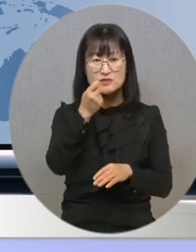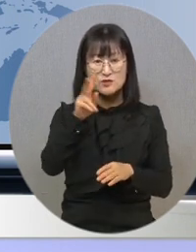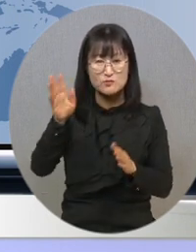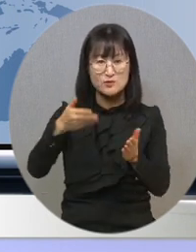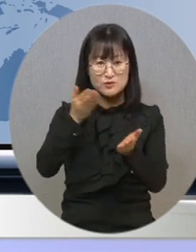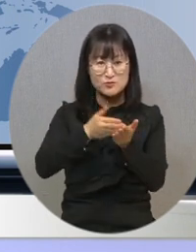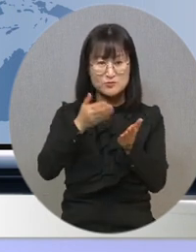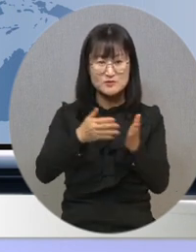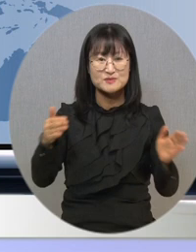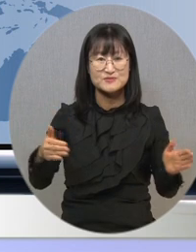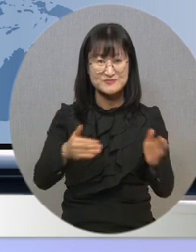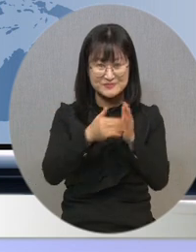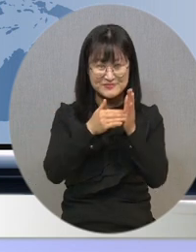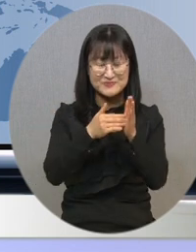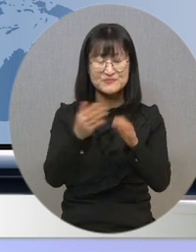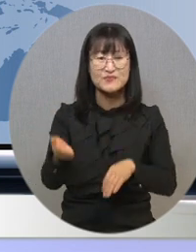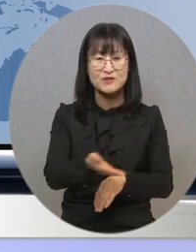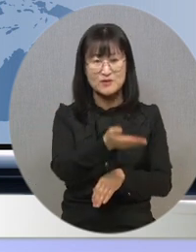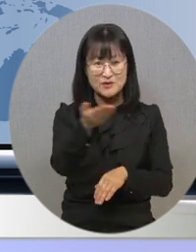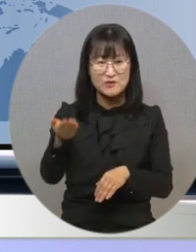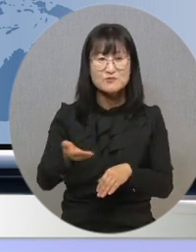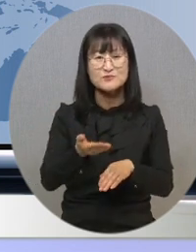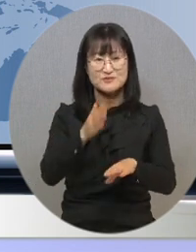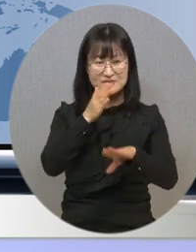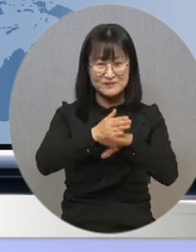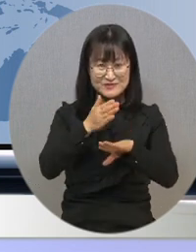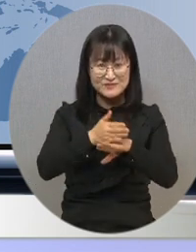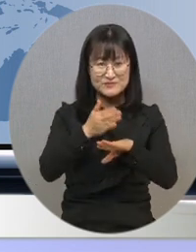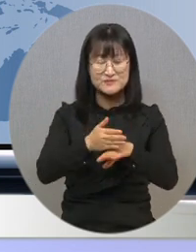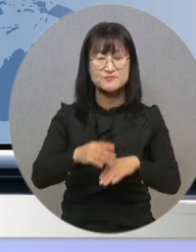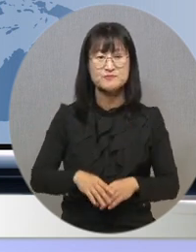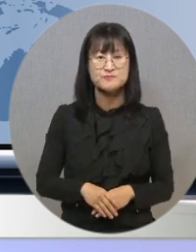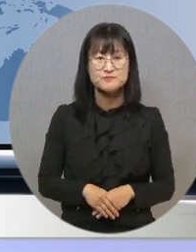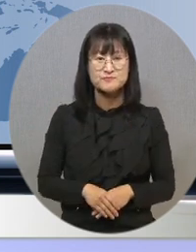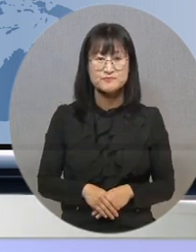뉴스24를 마칩니다. 시청해주신 여러분 고맙습니다.